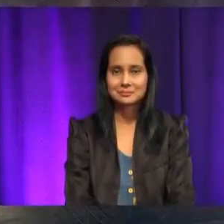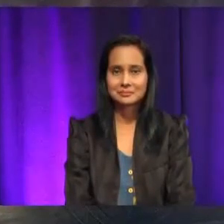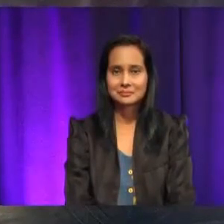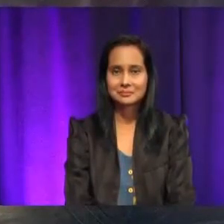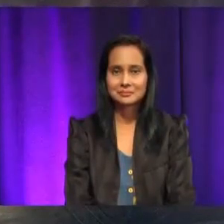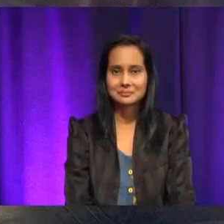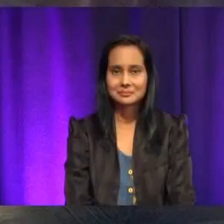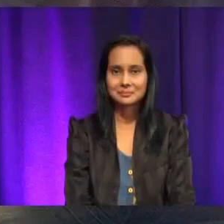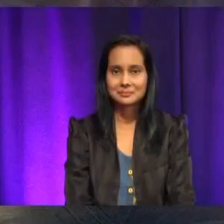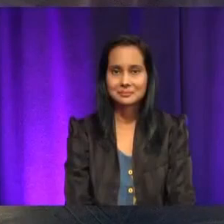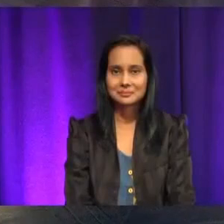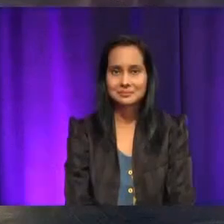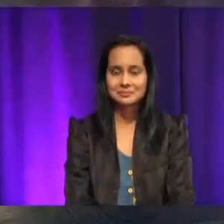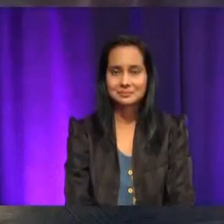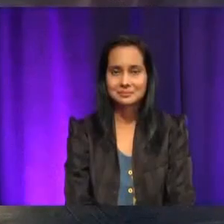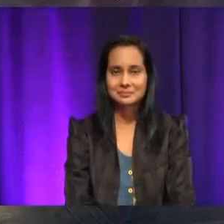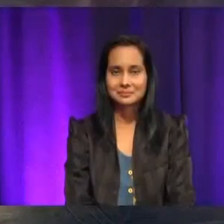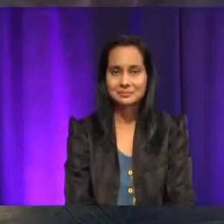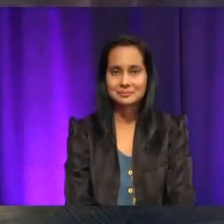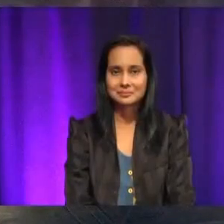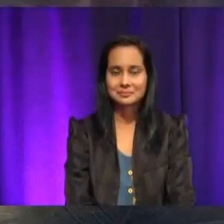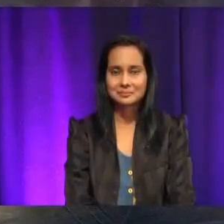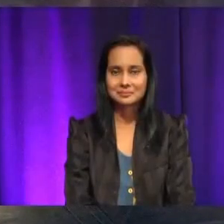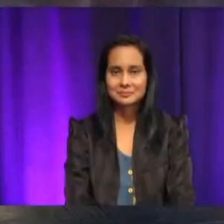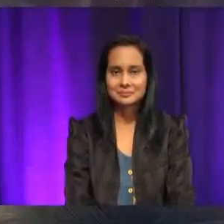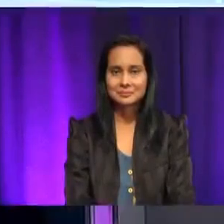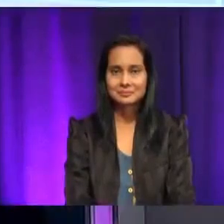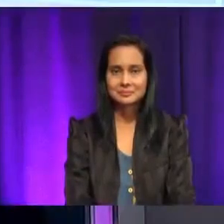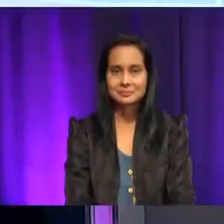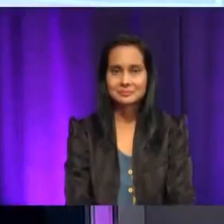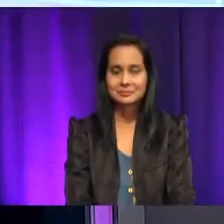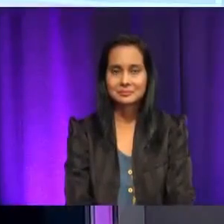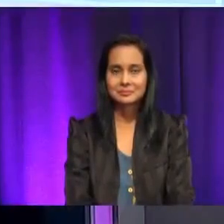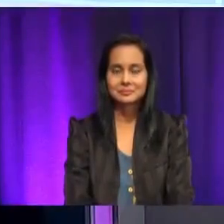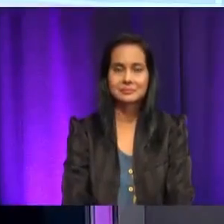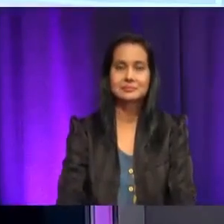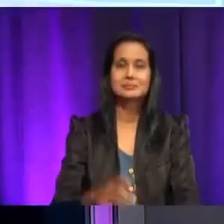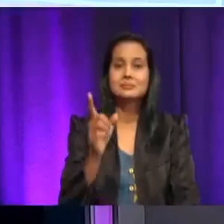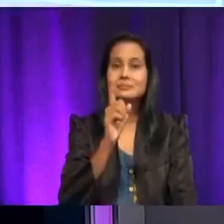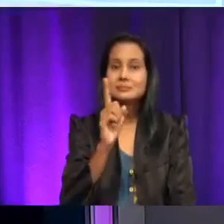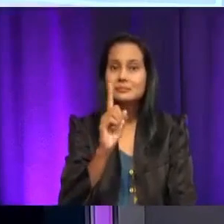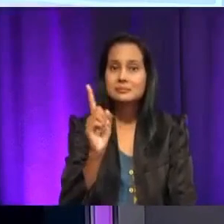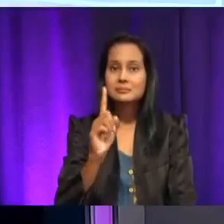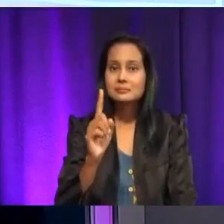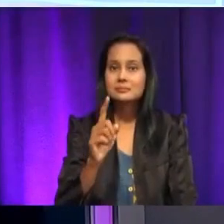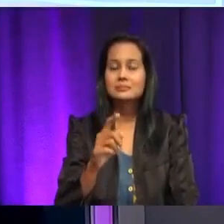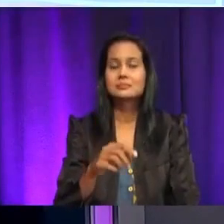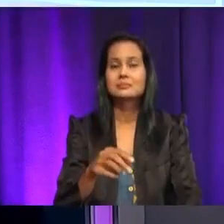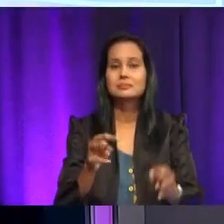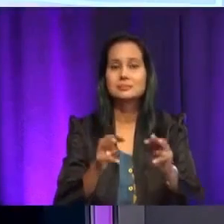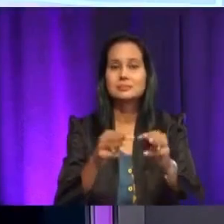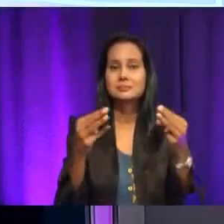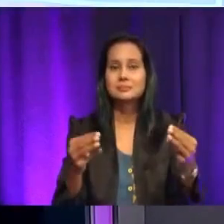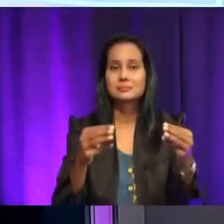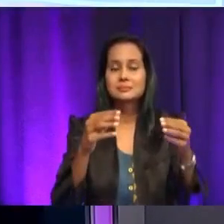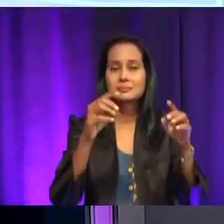Cikgu. Haa, dia telah membacakan kandungan manual ni, Kak Ria. Haa, Cikgu tanya pada Ifan, di manakah manual ni diletakkan di